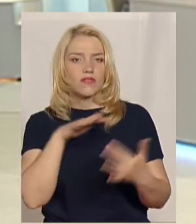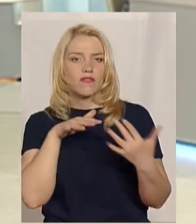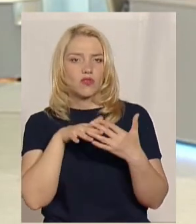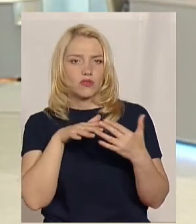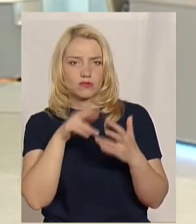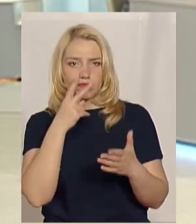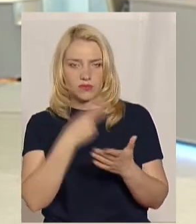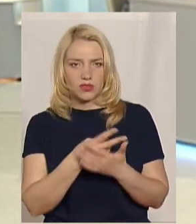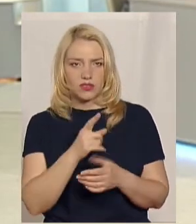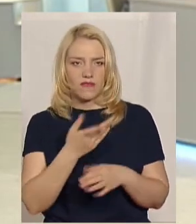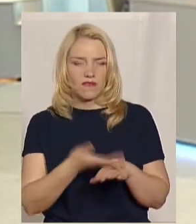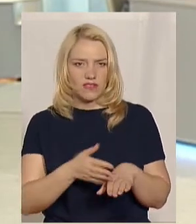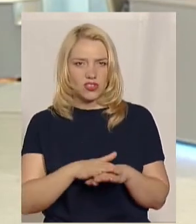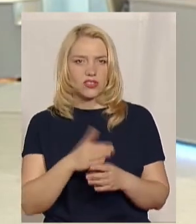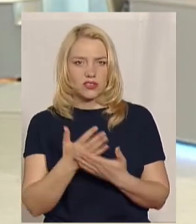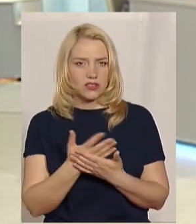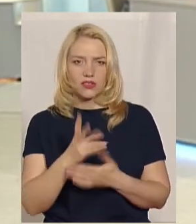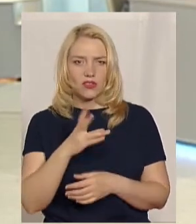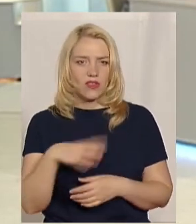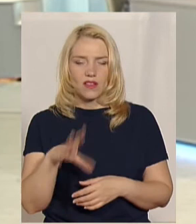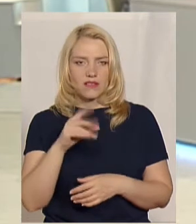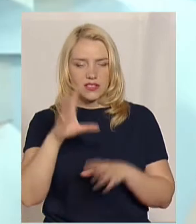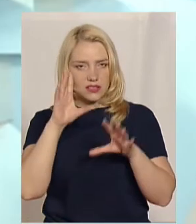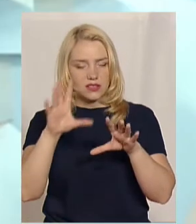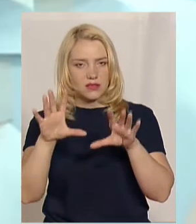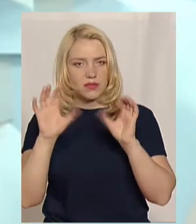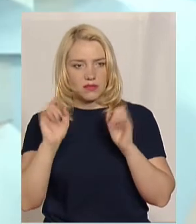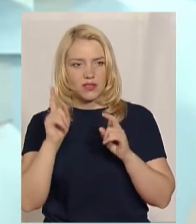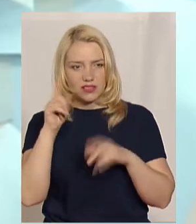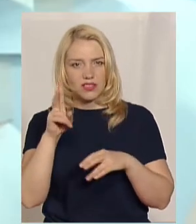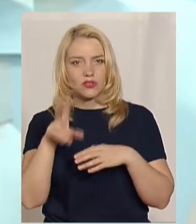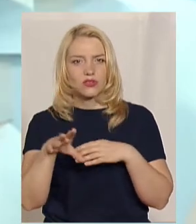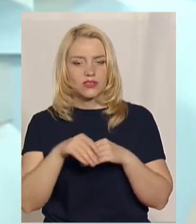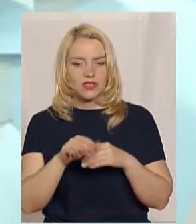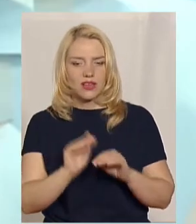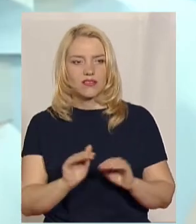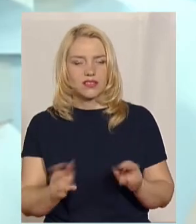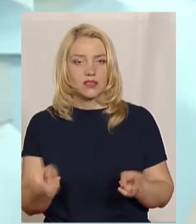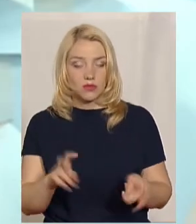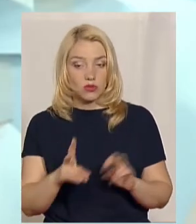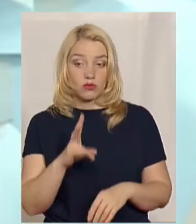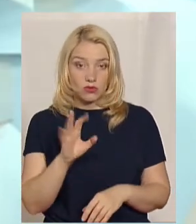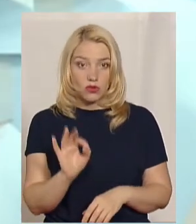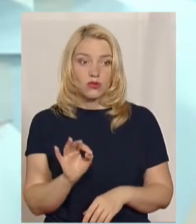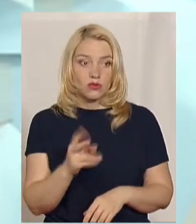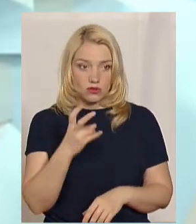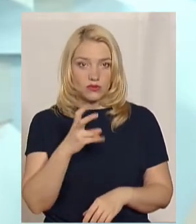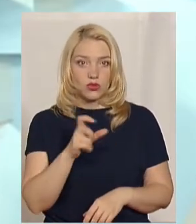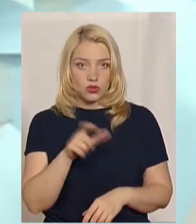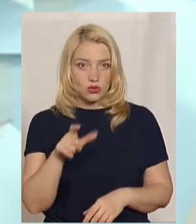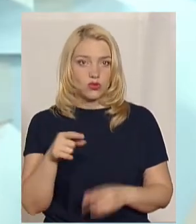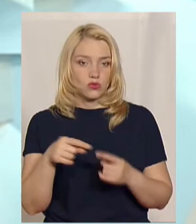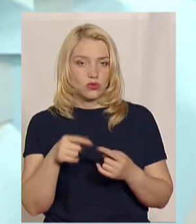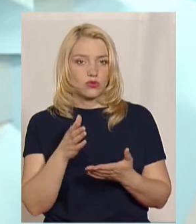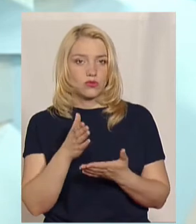і важкувато дивитись, не всі можуть сприйняти. Крім того, з дітками приходили. Але 200 людей було.